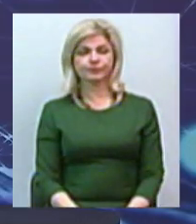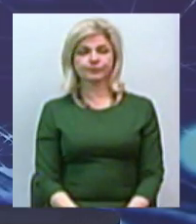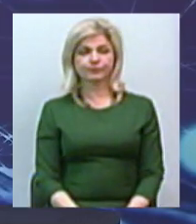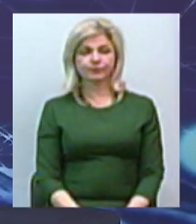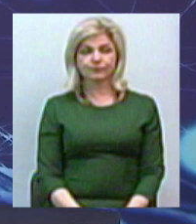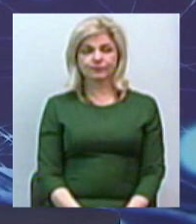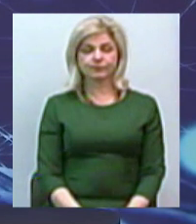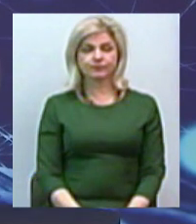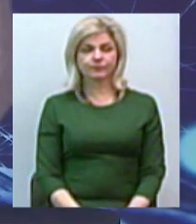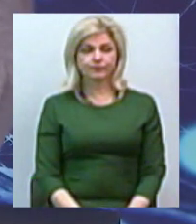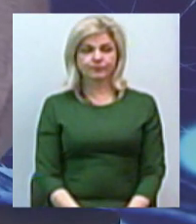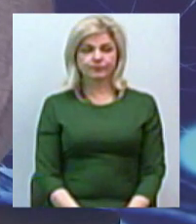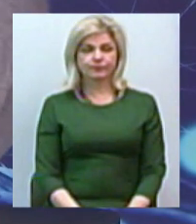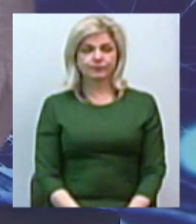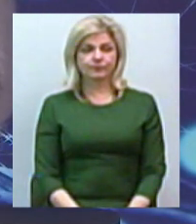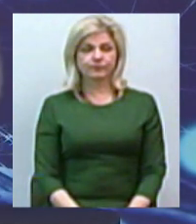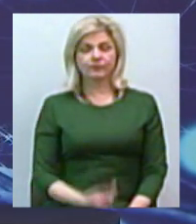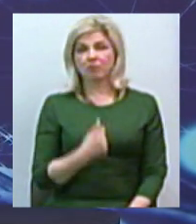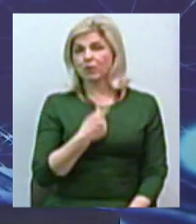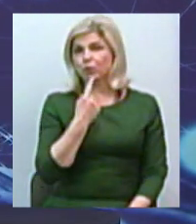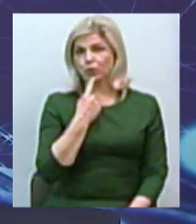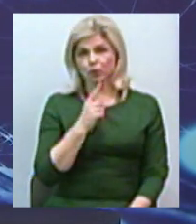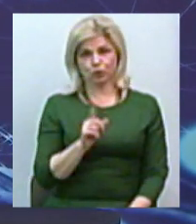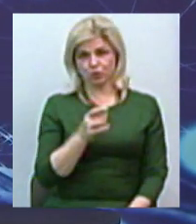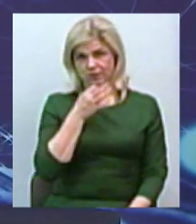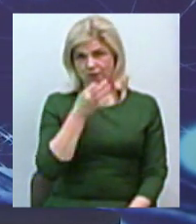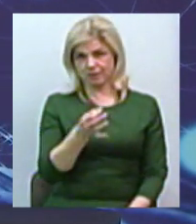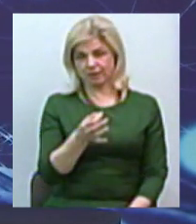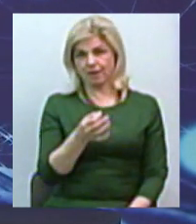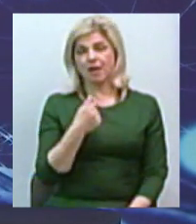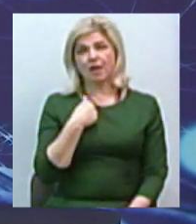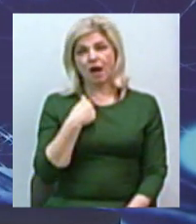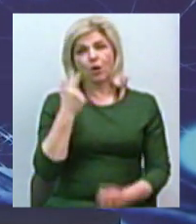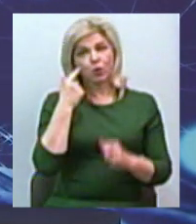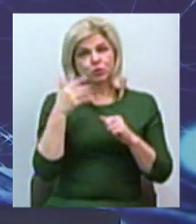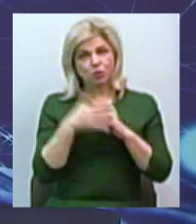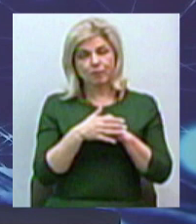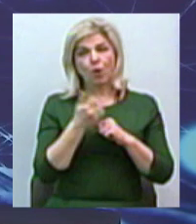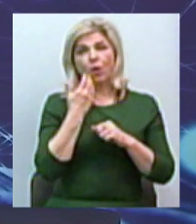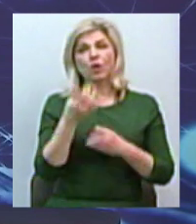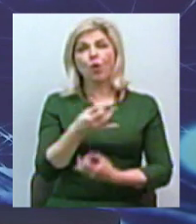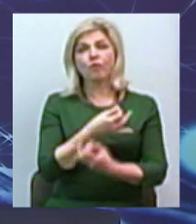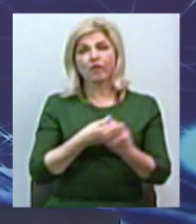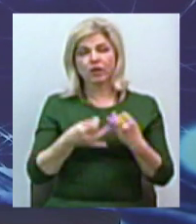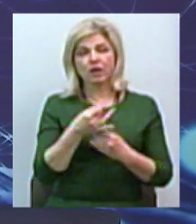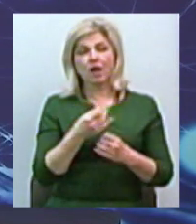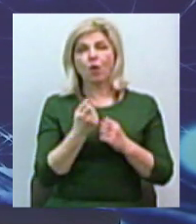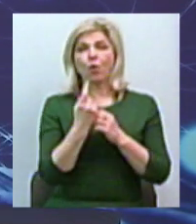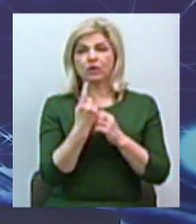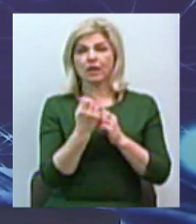Ви знаєте, отут мені важко щось сказати. Я розумію, коли це обговорювалося 11-12